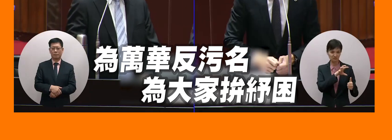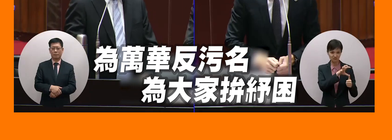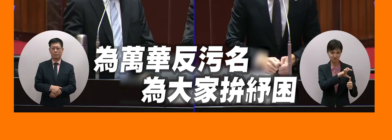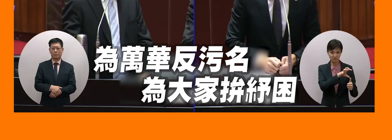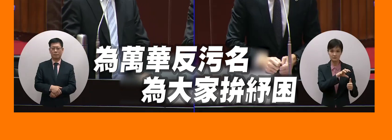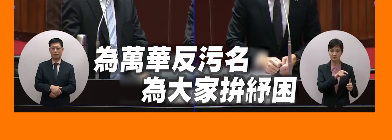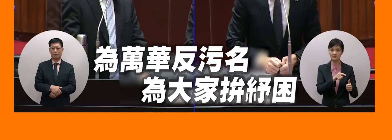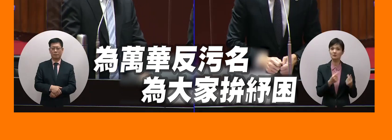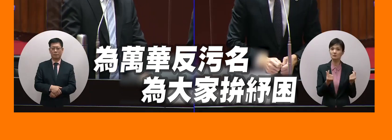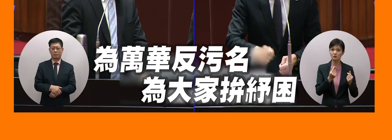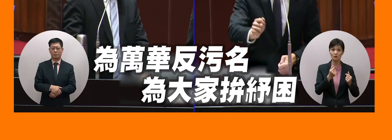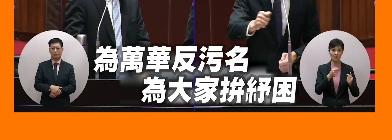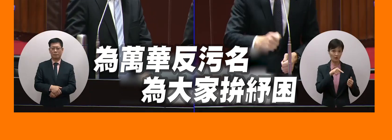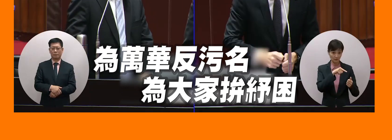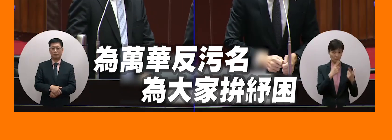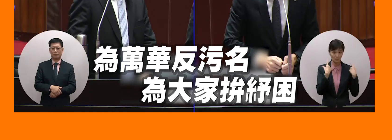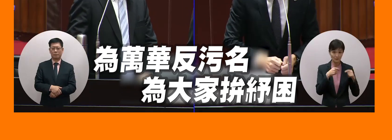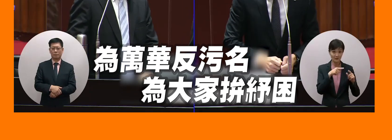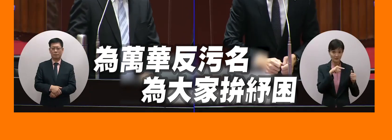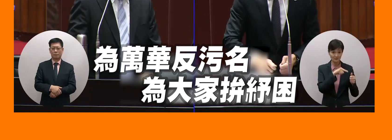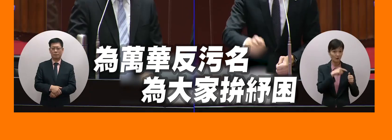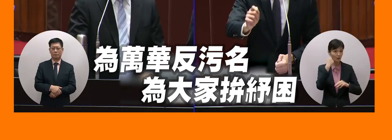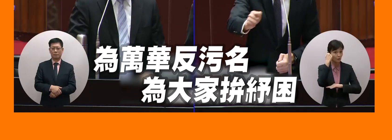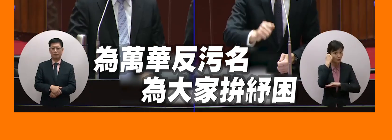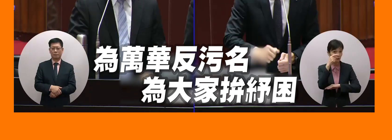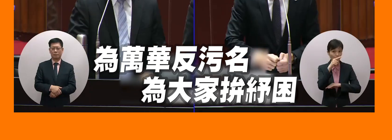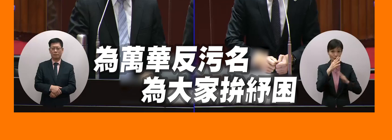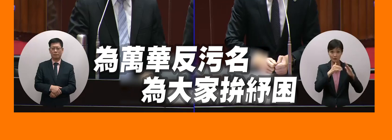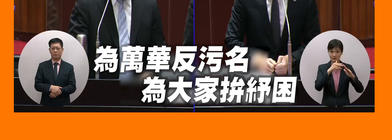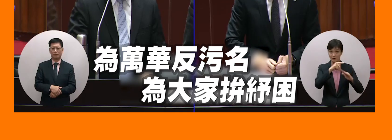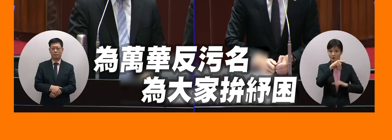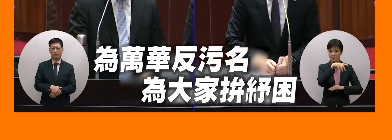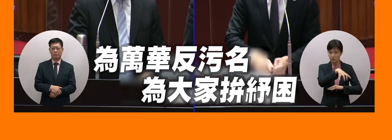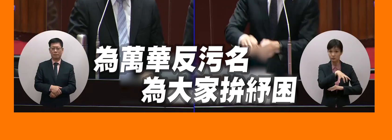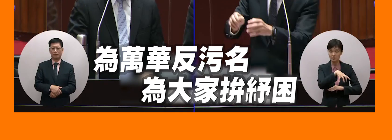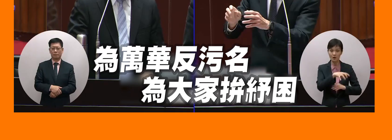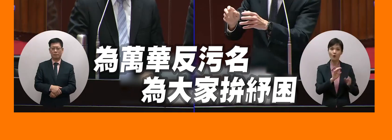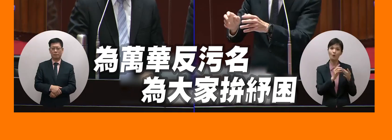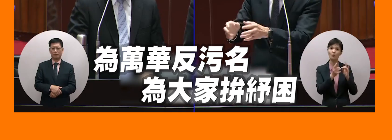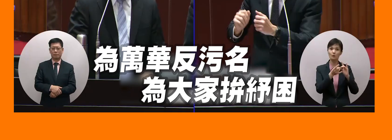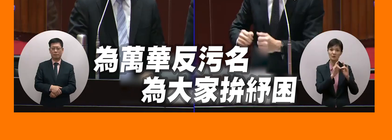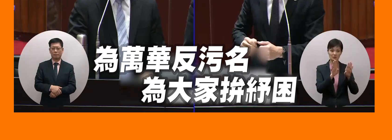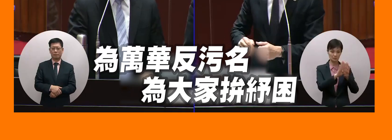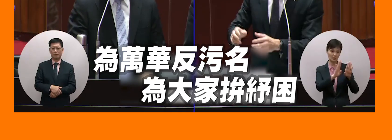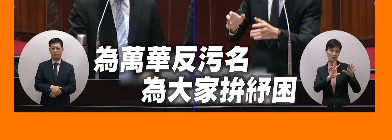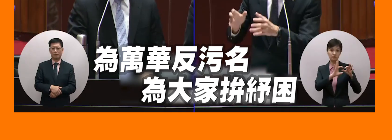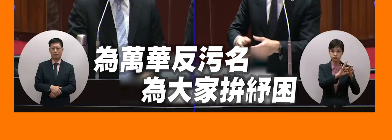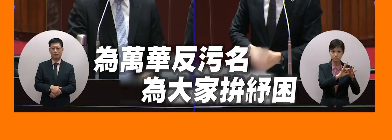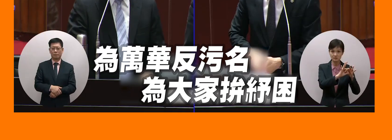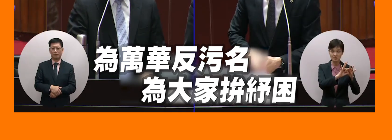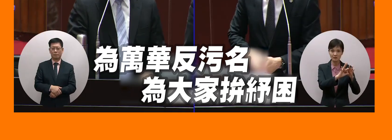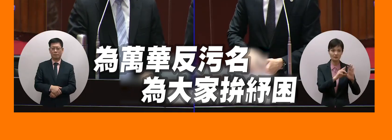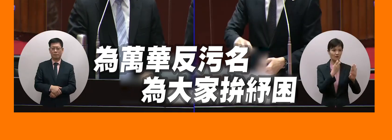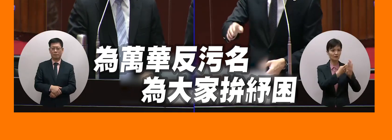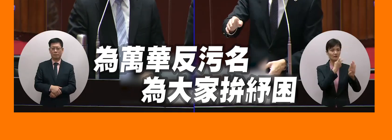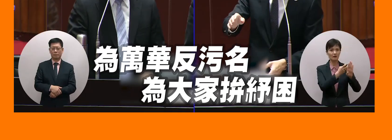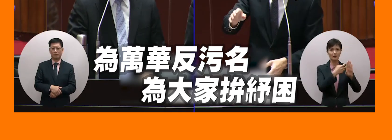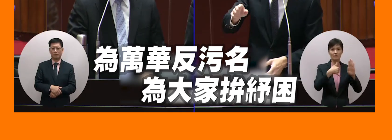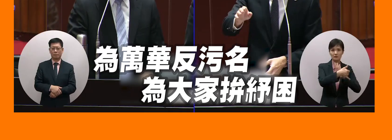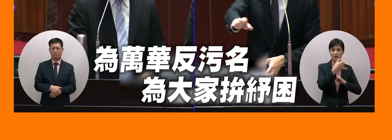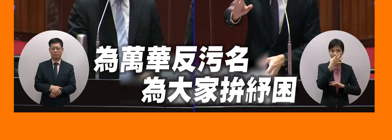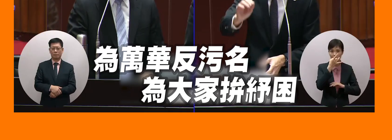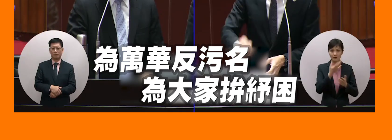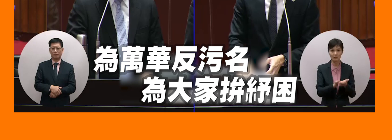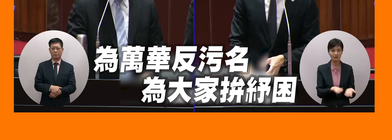這個縮車把他收掉讓他不能回去縮車就是說他們的教官把學生合說